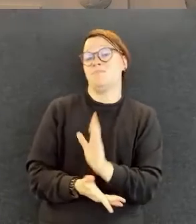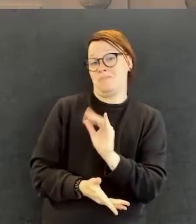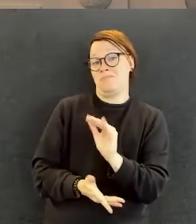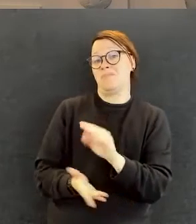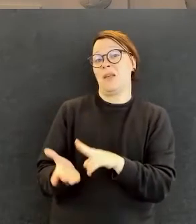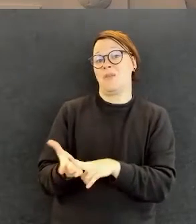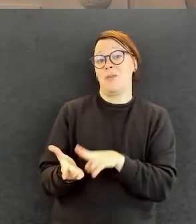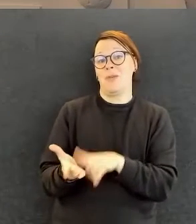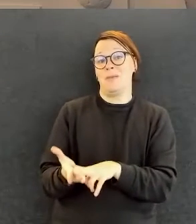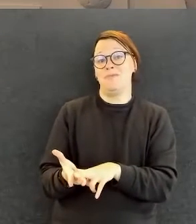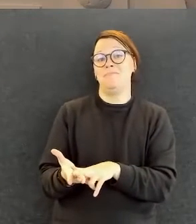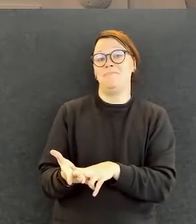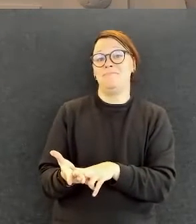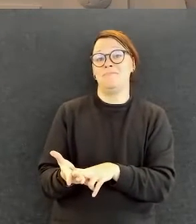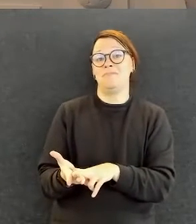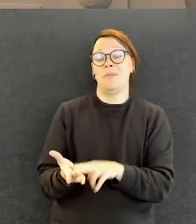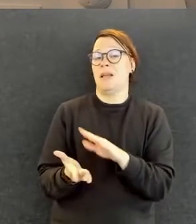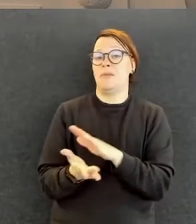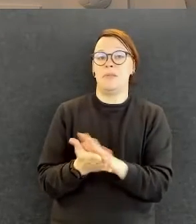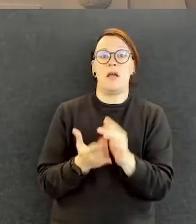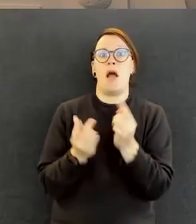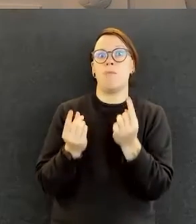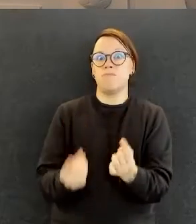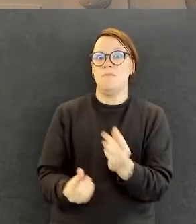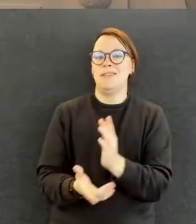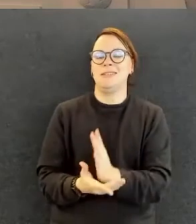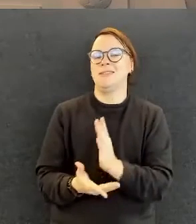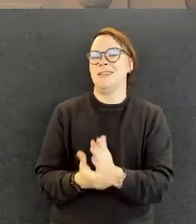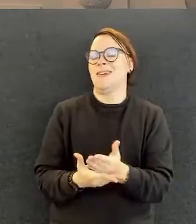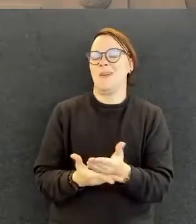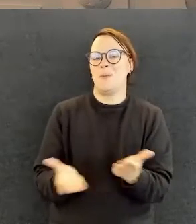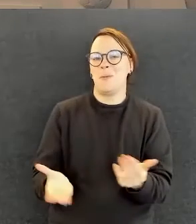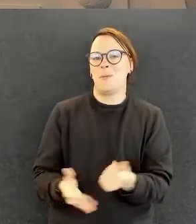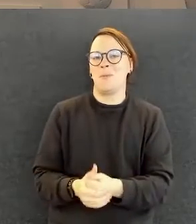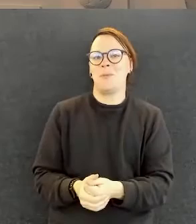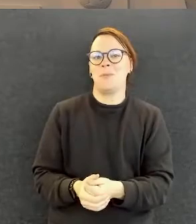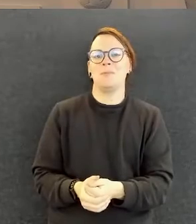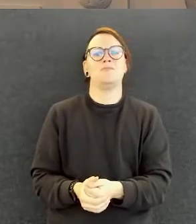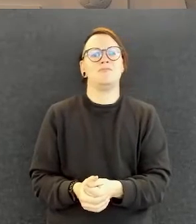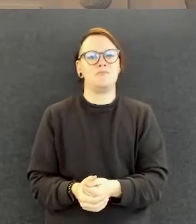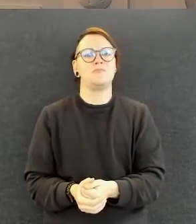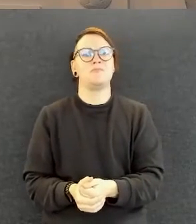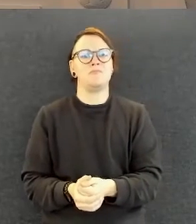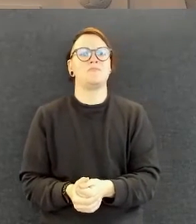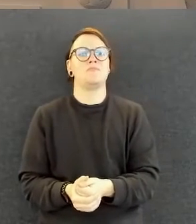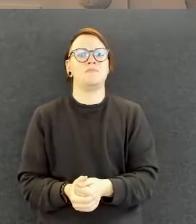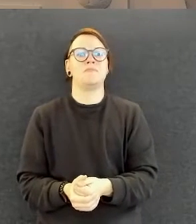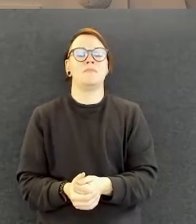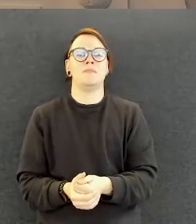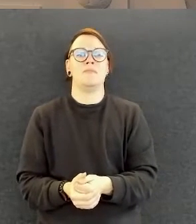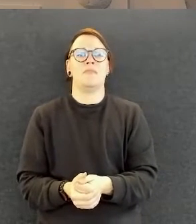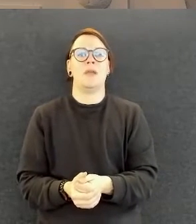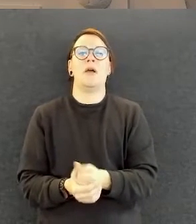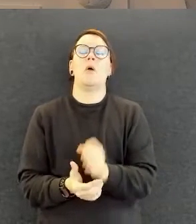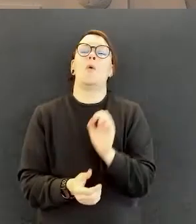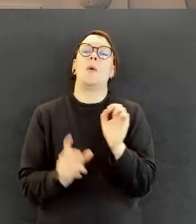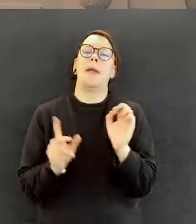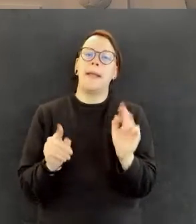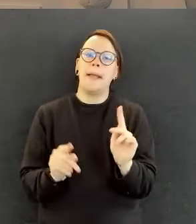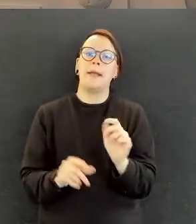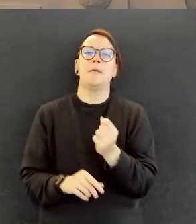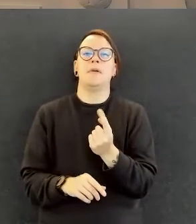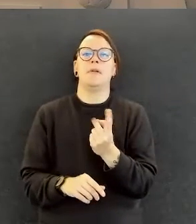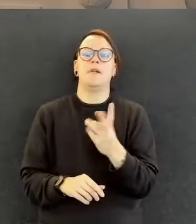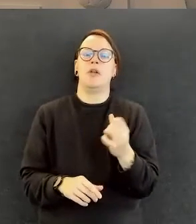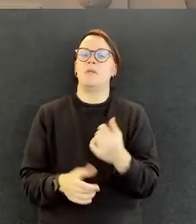asian äärellä oikeasti sitten kuitenkaan olla. Mutta tästä ei ole mitään sen kummallisempia haittaa, mutta joskus ollaan vähän sellaisia